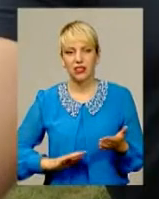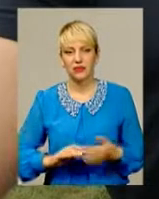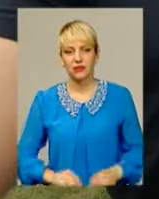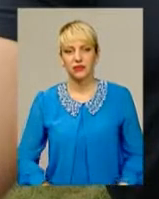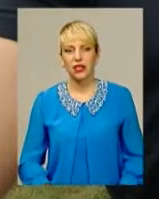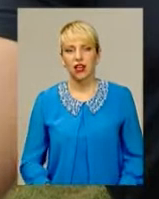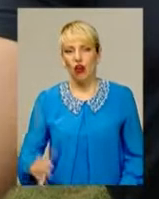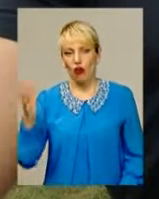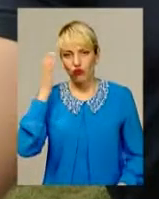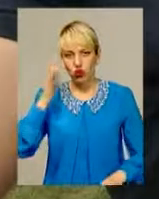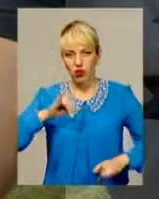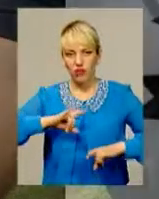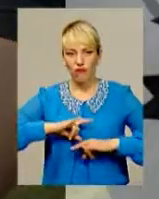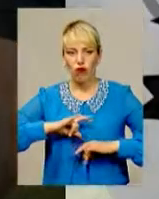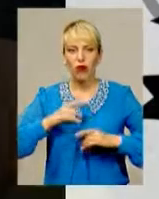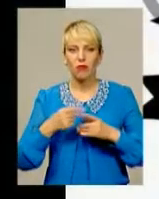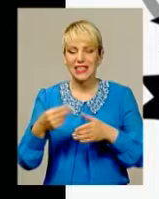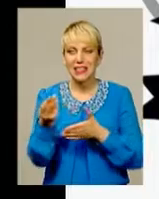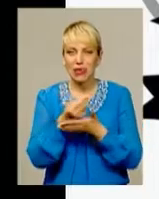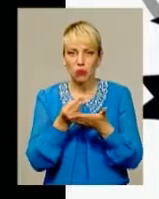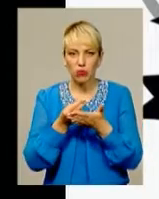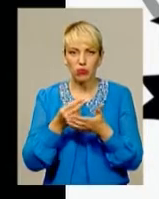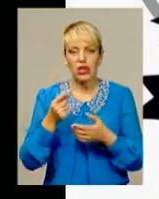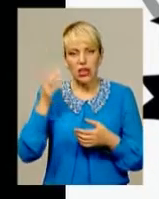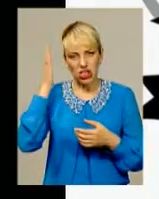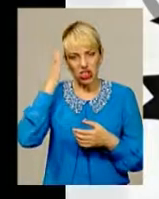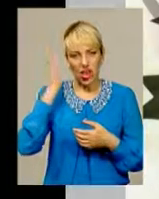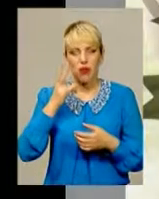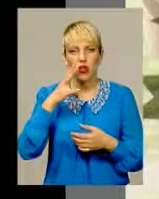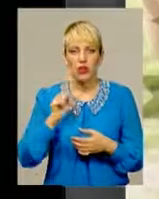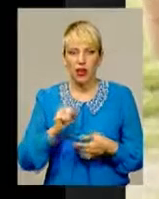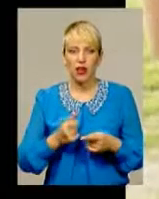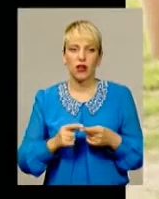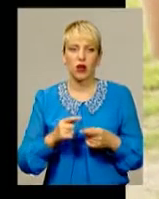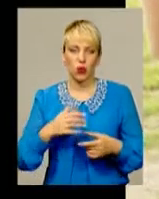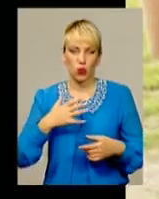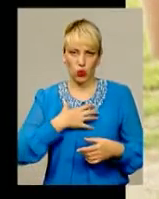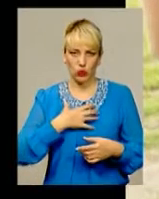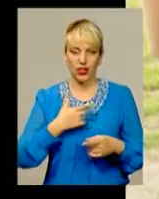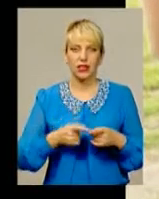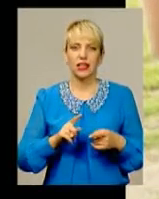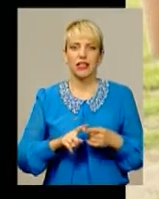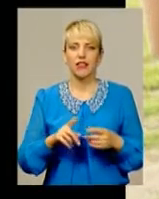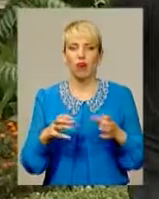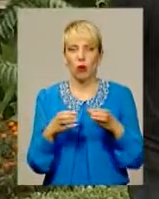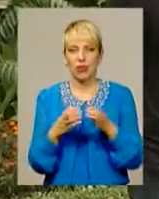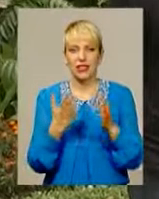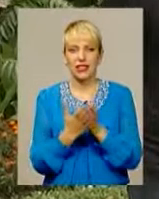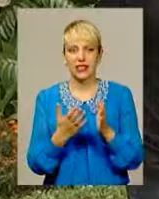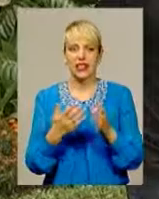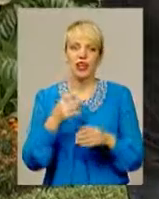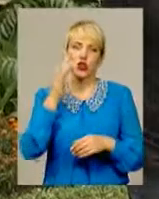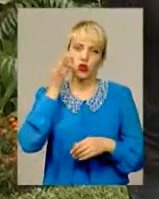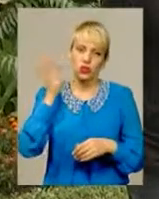У чорній формі та зображенням черепа на грудях. Так на матчах виглядатимуть пірати. В команді менше двох місяців, є в її складі гравці з